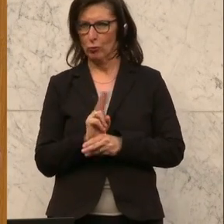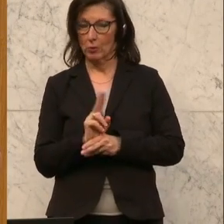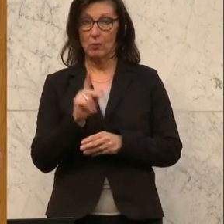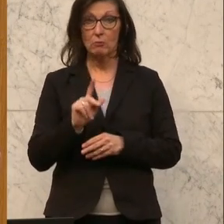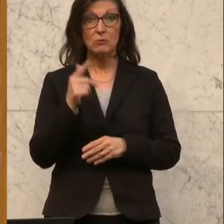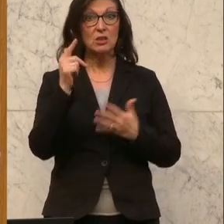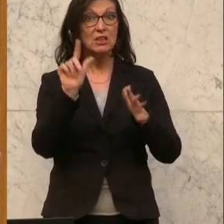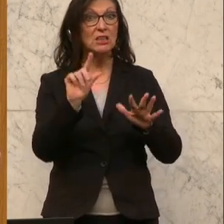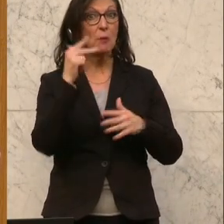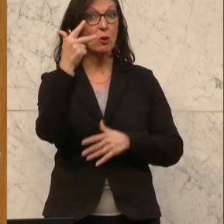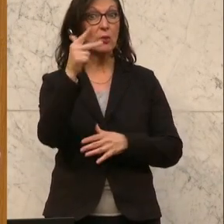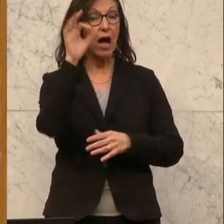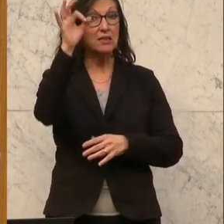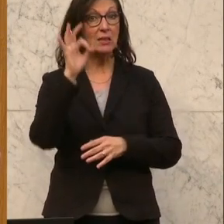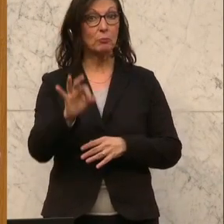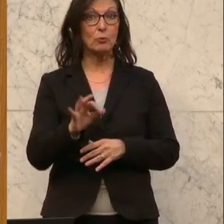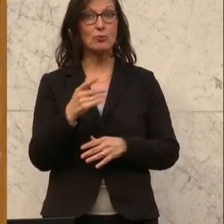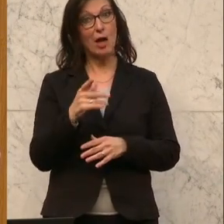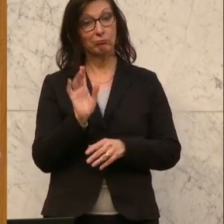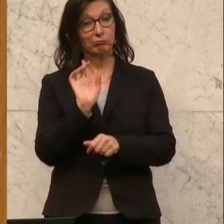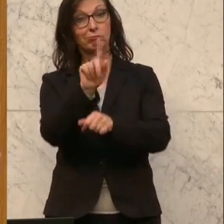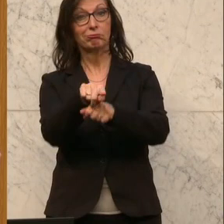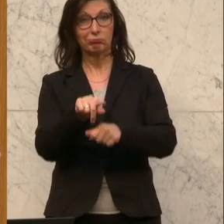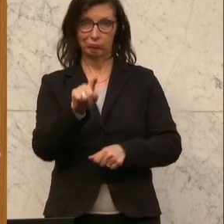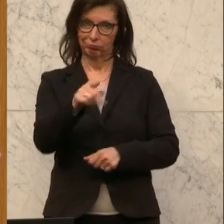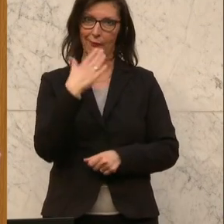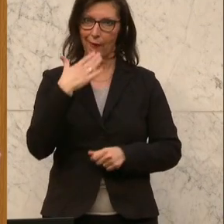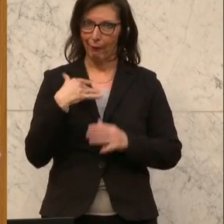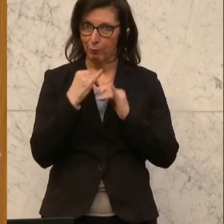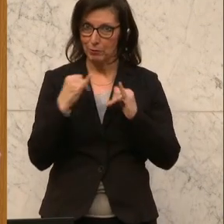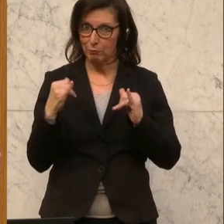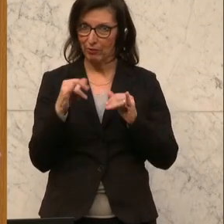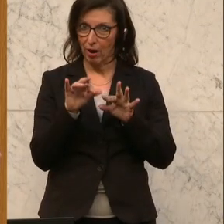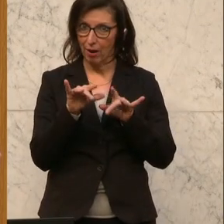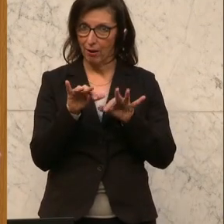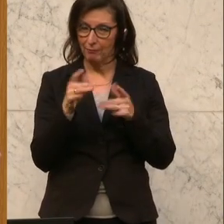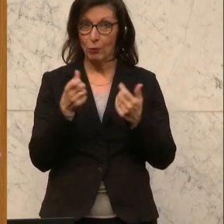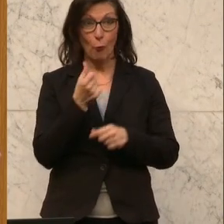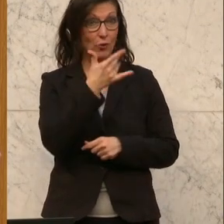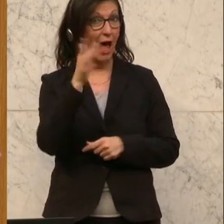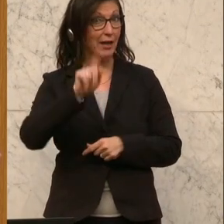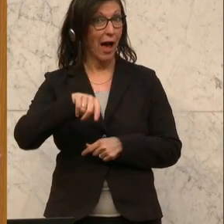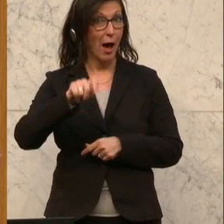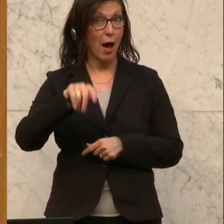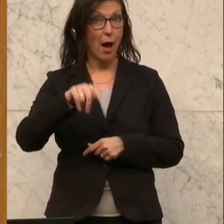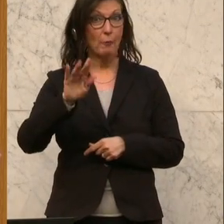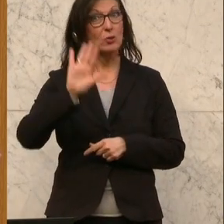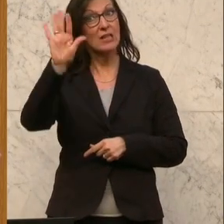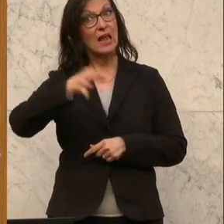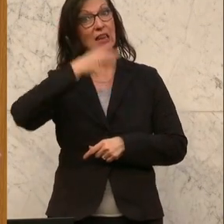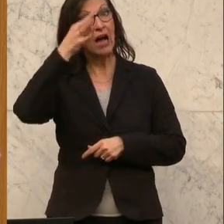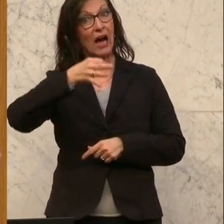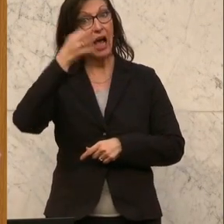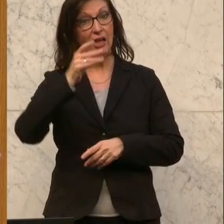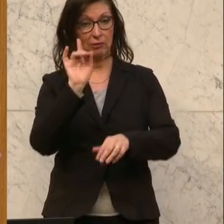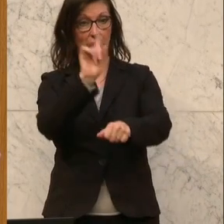sogar Liebesbriefe schreiben. Und manche Abgeordnete in den verschiedenen Parlamenten lassen sich die Reden schreiben, ohne dass